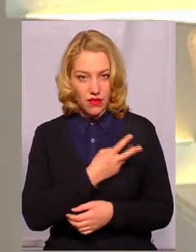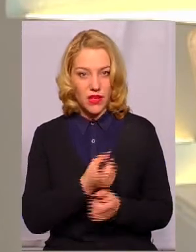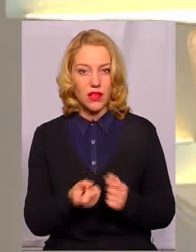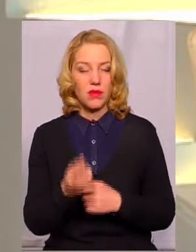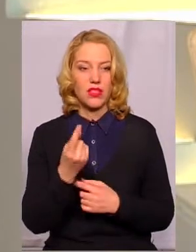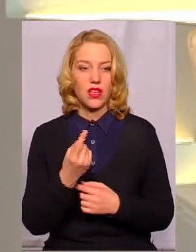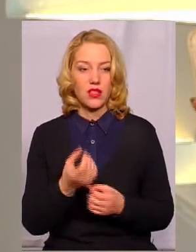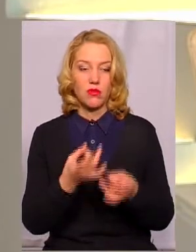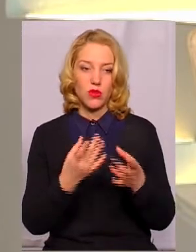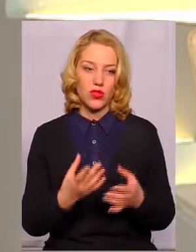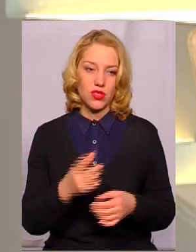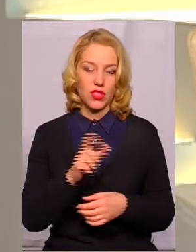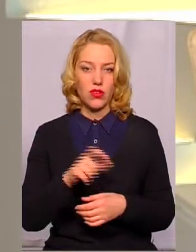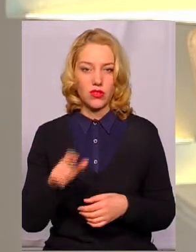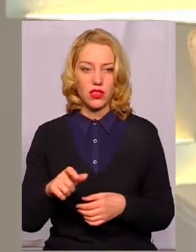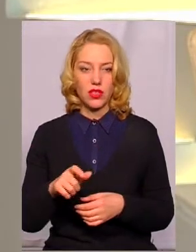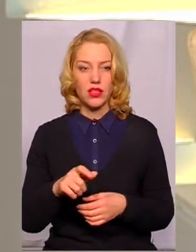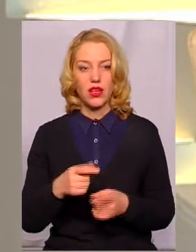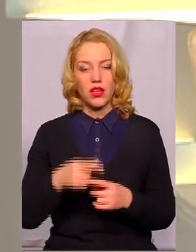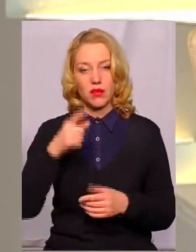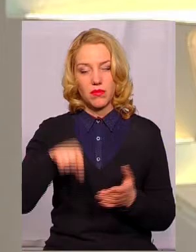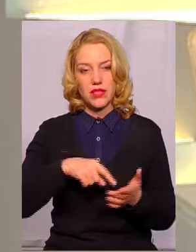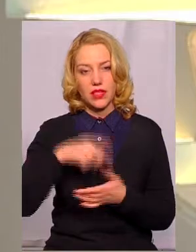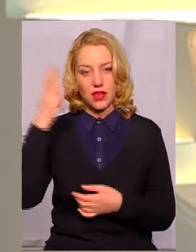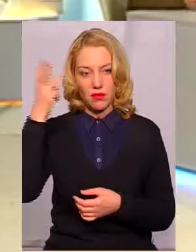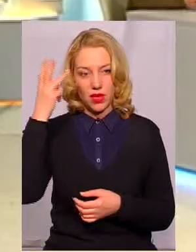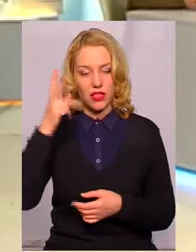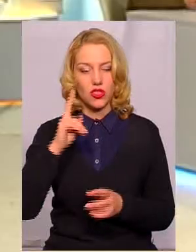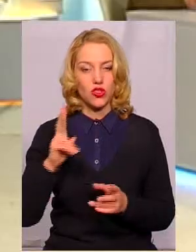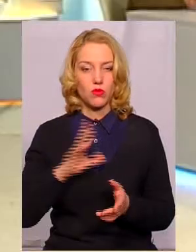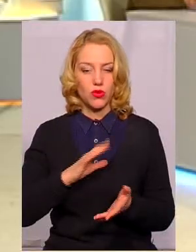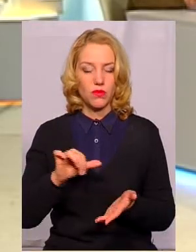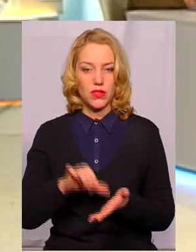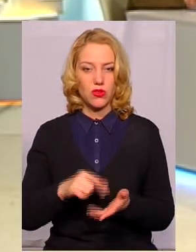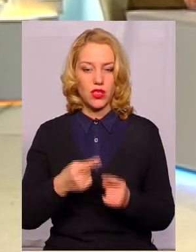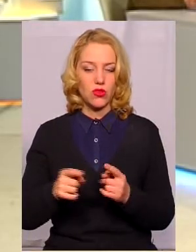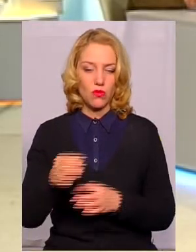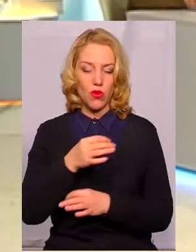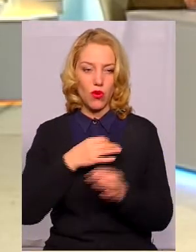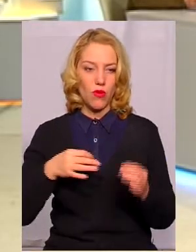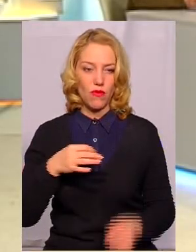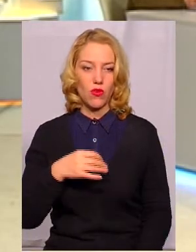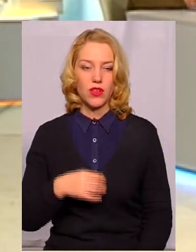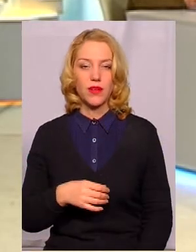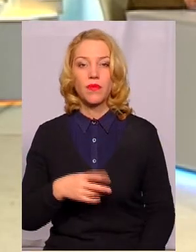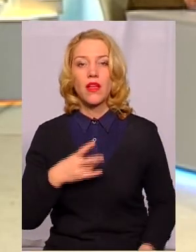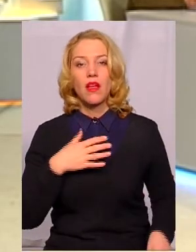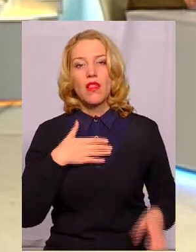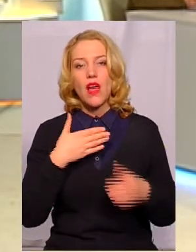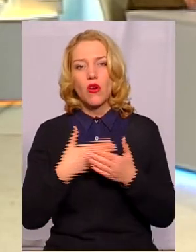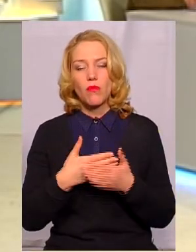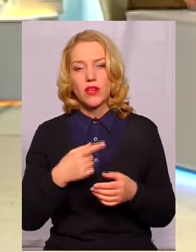бажання прості жителі Хмельницького бути присутніми на цьому обговоренні? Так. На громадському